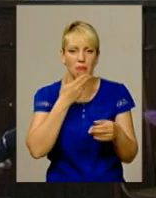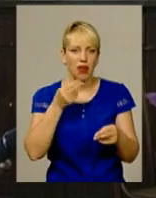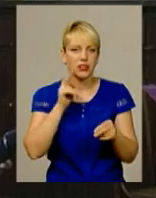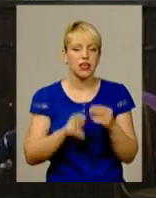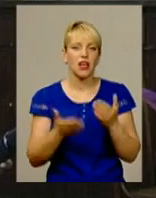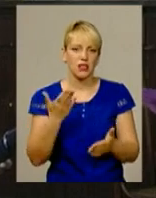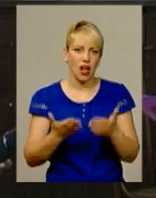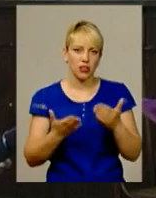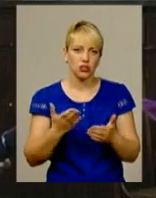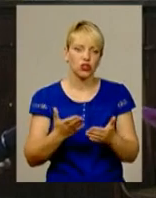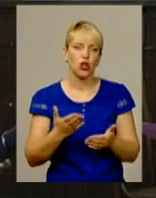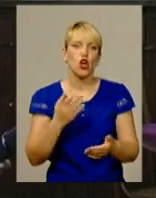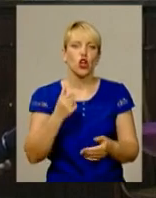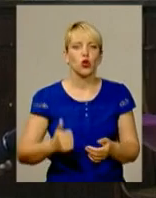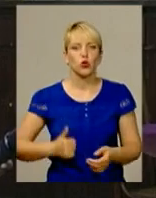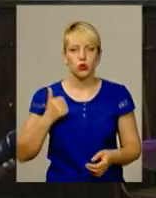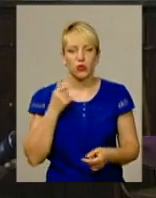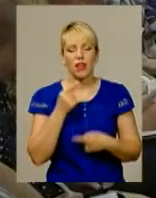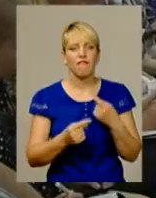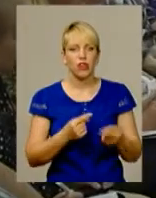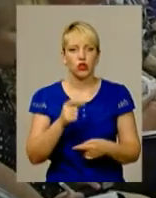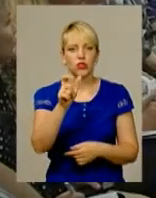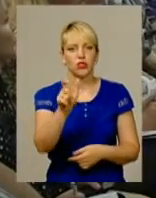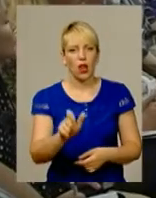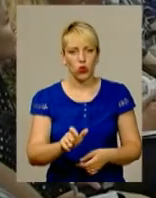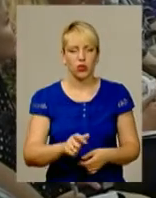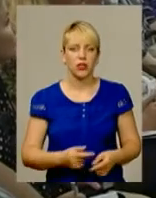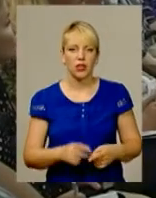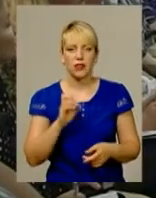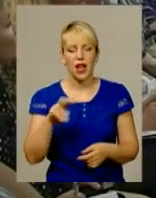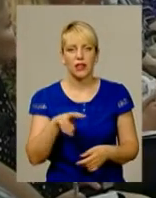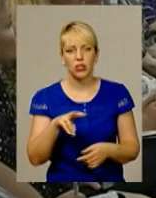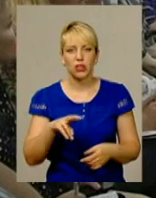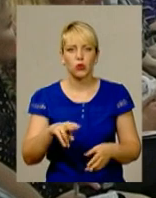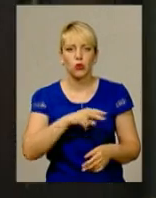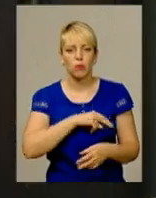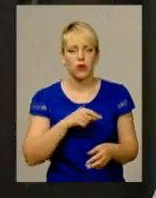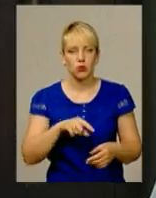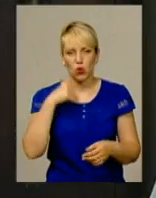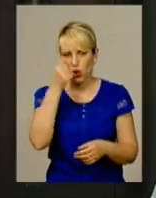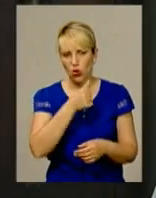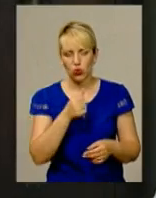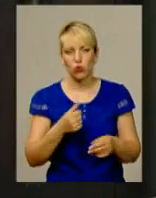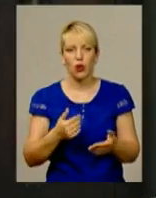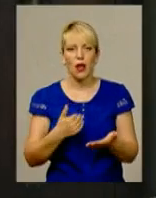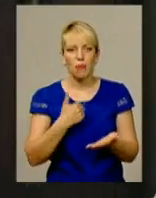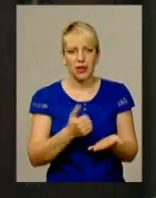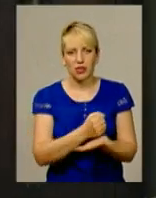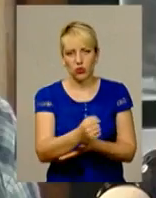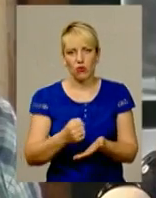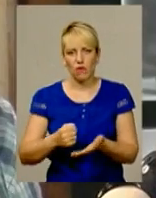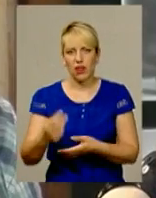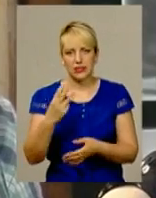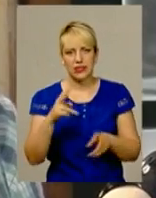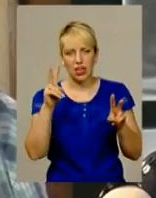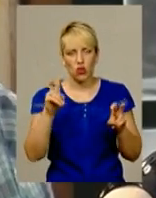достойна вічності людина. На літературну премію цього року претендували три номінанти. Їхні роботи